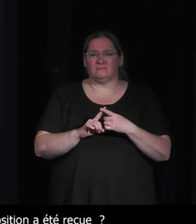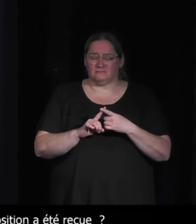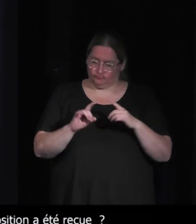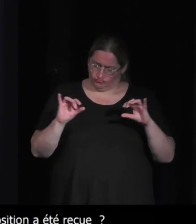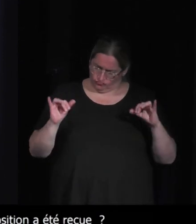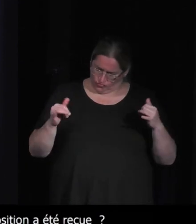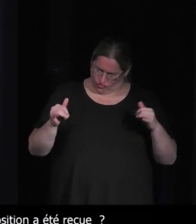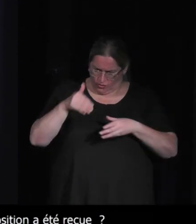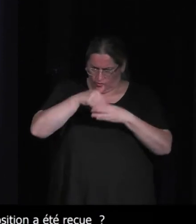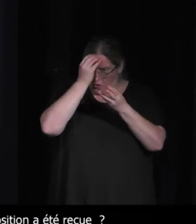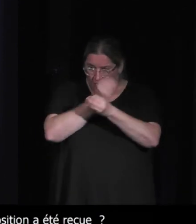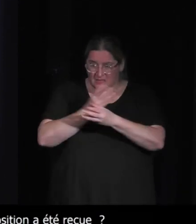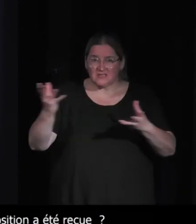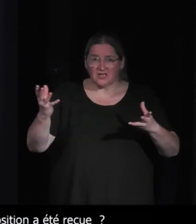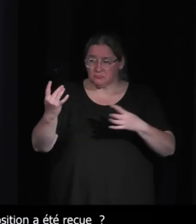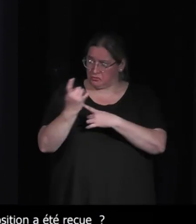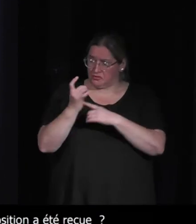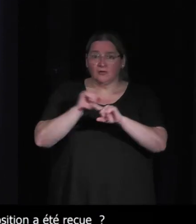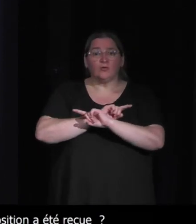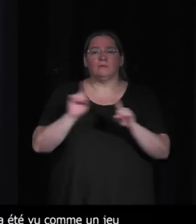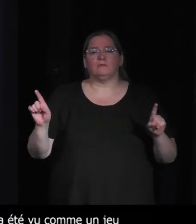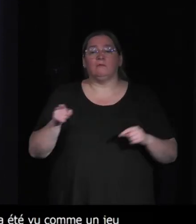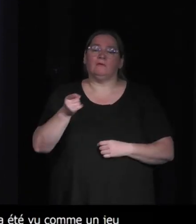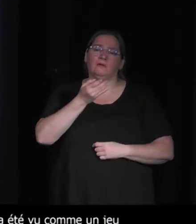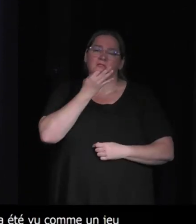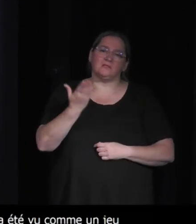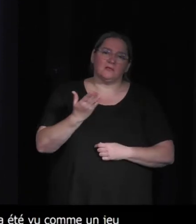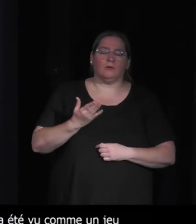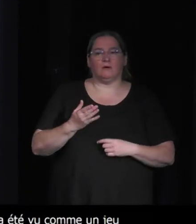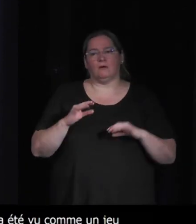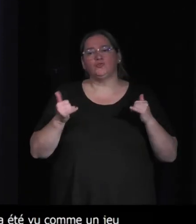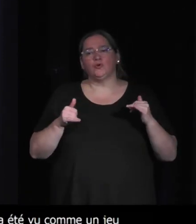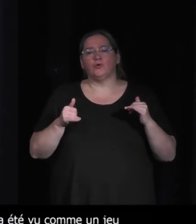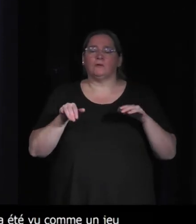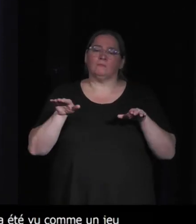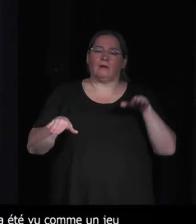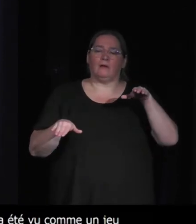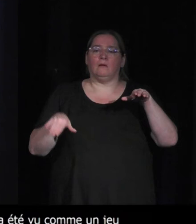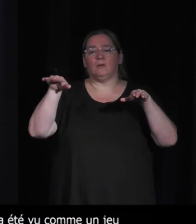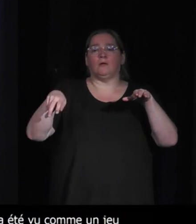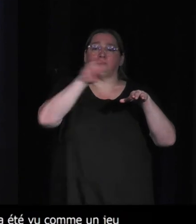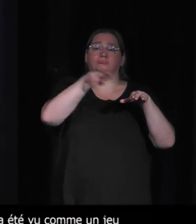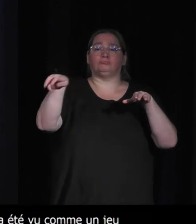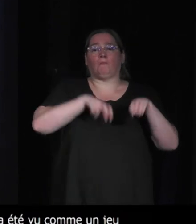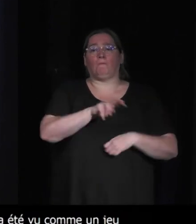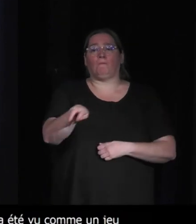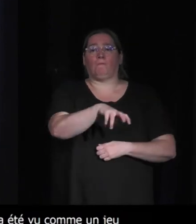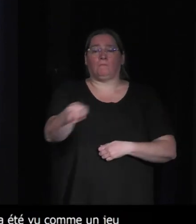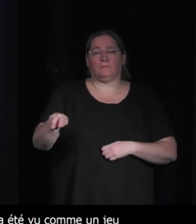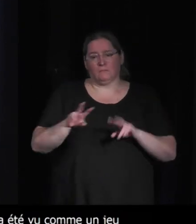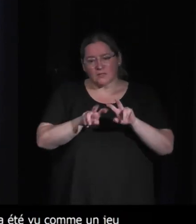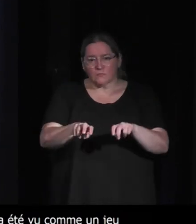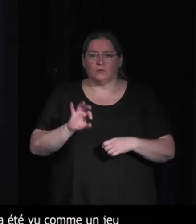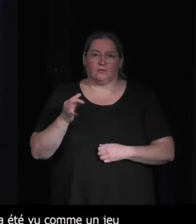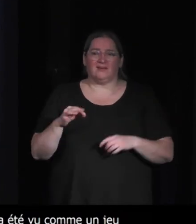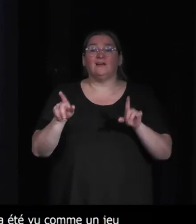même j'ai jamais vu ça j'ai juste vu bon c'est un jeu de plateforme exploration ou d'ailleurs on avait pas mis